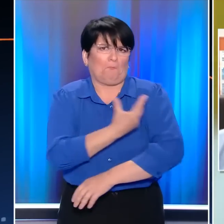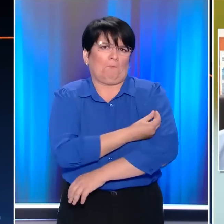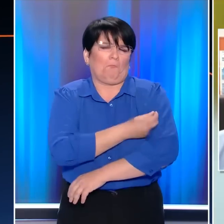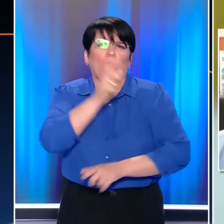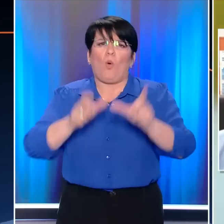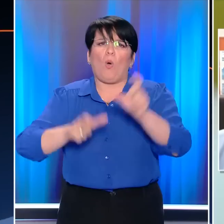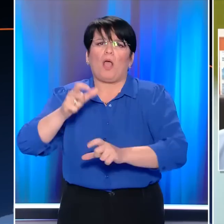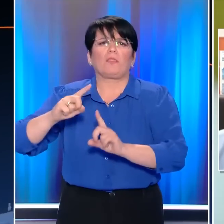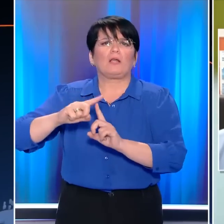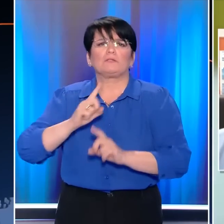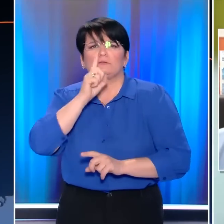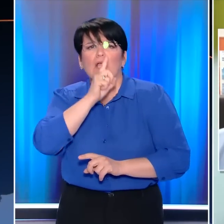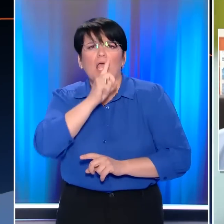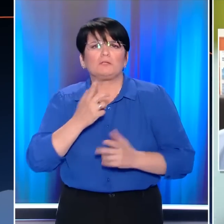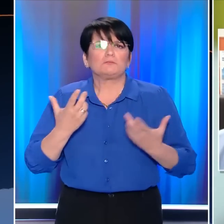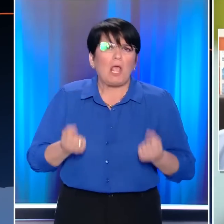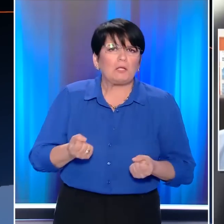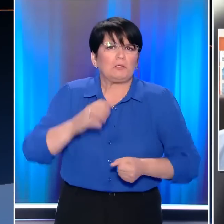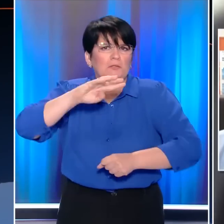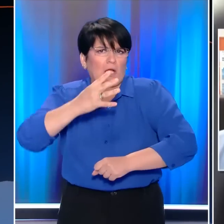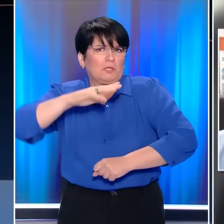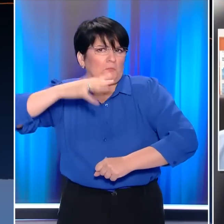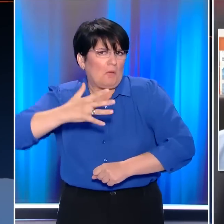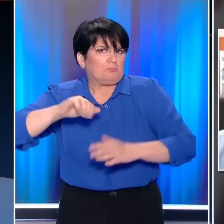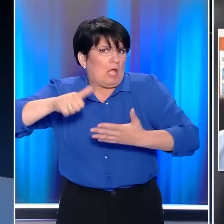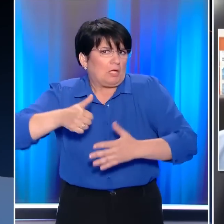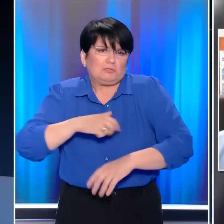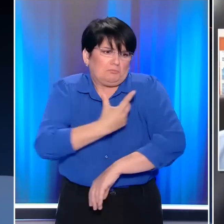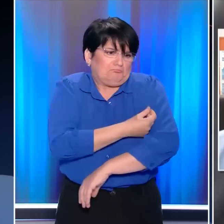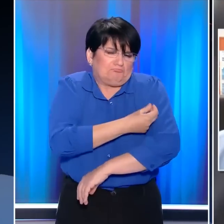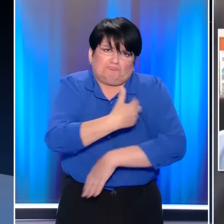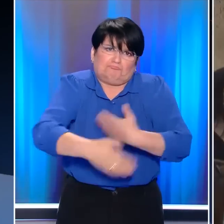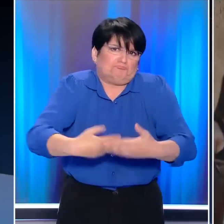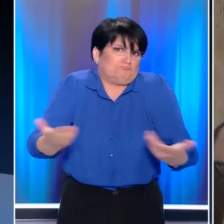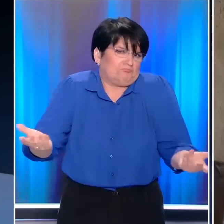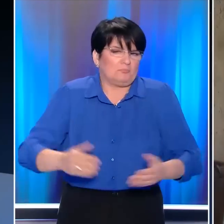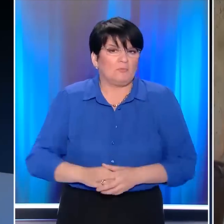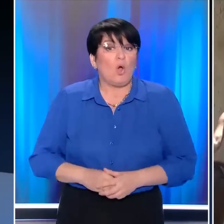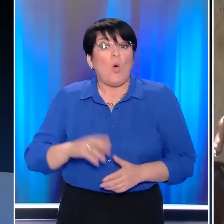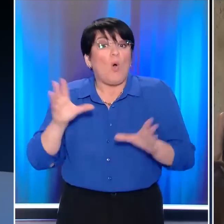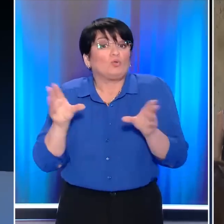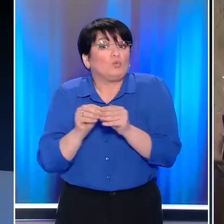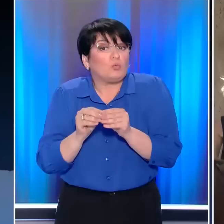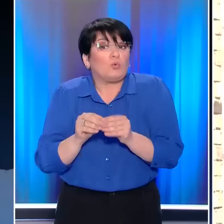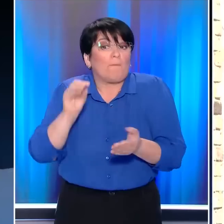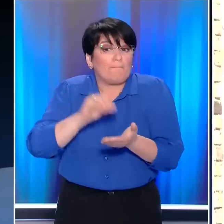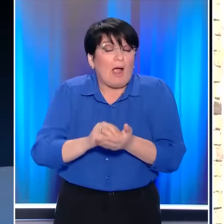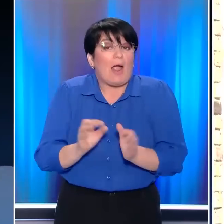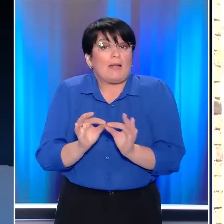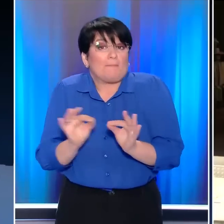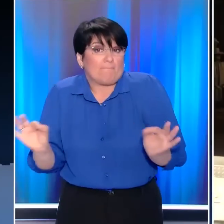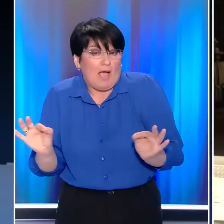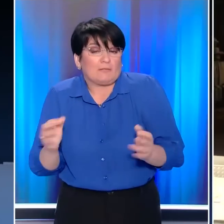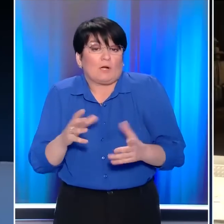ο καθένας να κάνει ένα τεστ και να ξέρει αν είναι να κάνει τέταρτη, πέμπτη, έκτη, νειωστή δόση. Όσον αφορά ενδεχόμενη επαναφορά μέτρων για τη